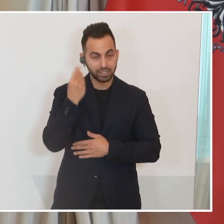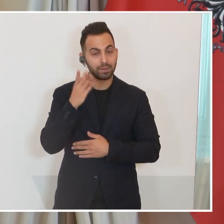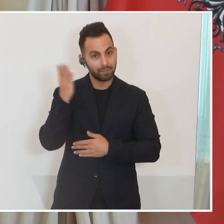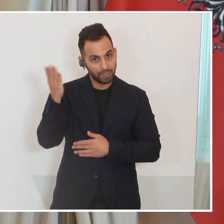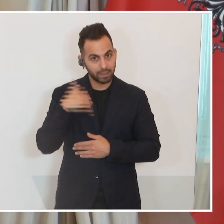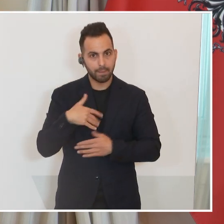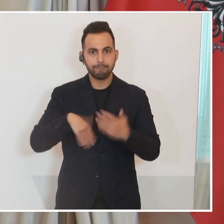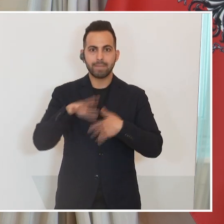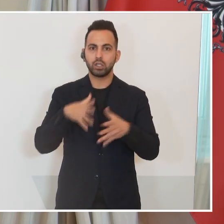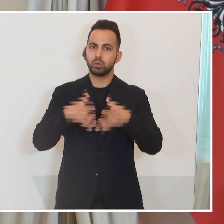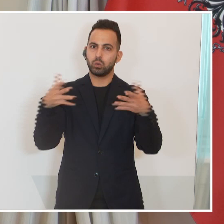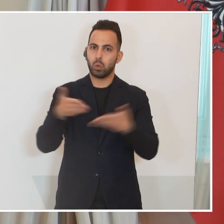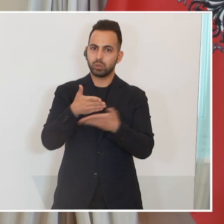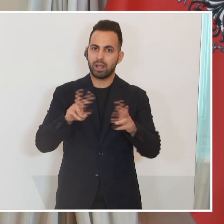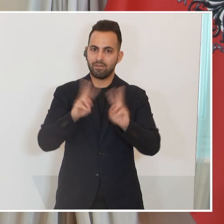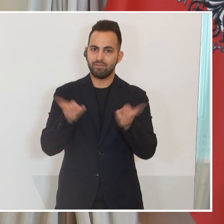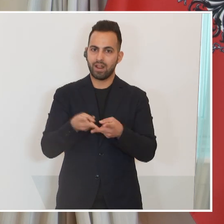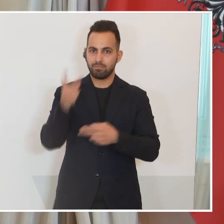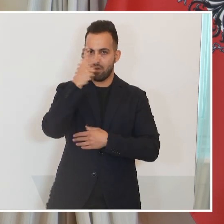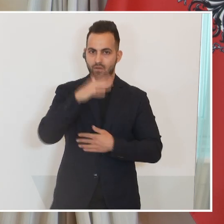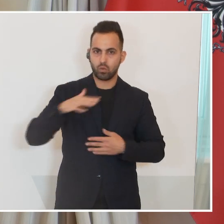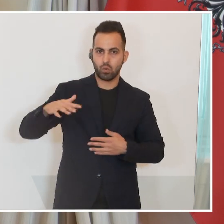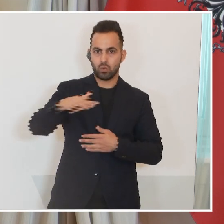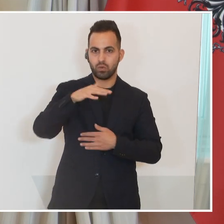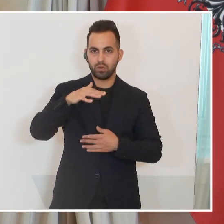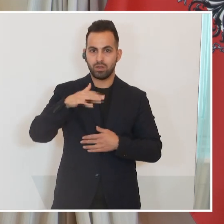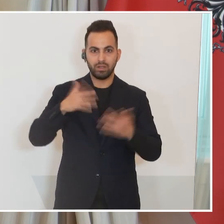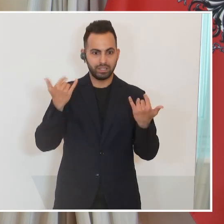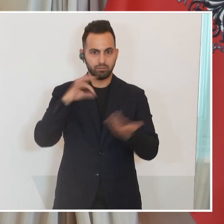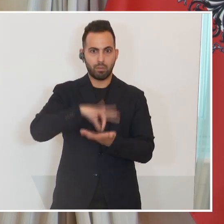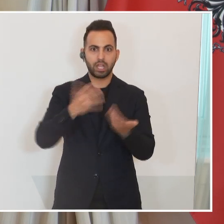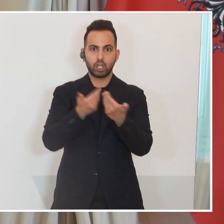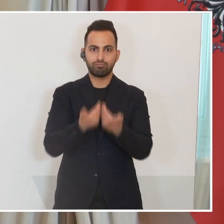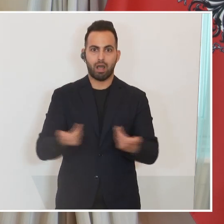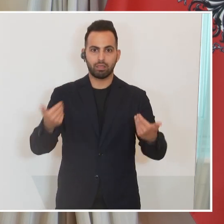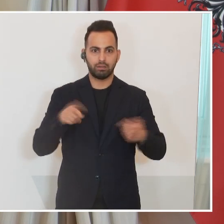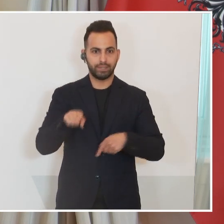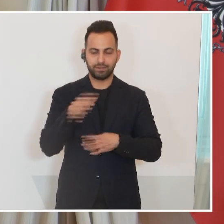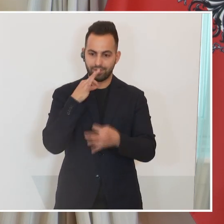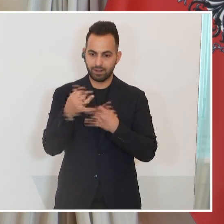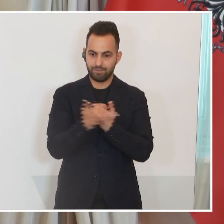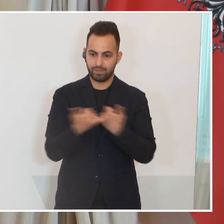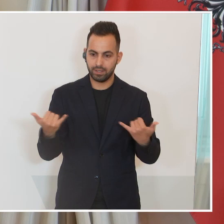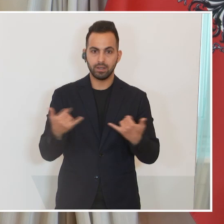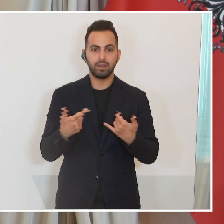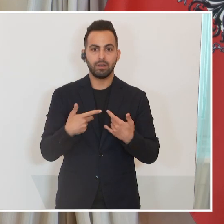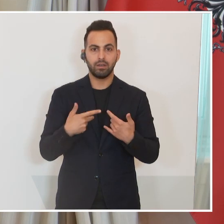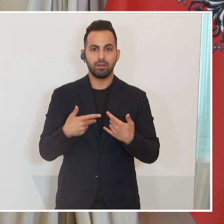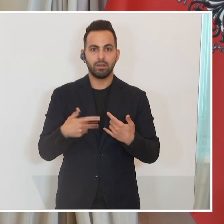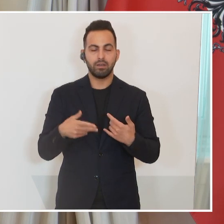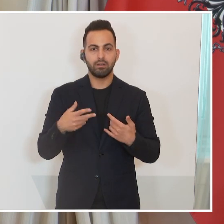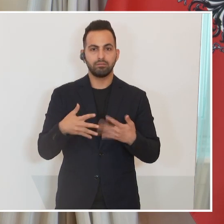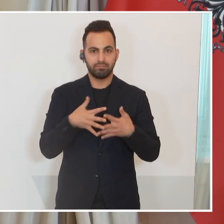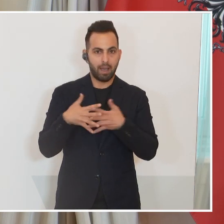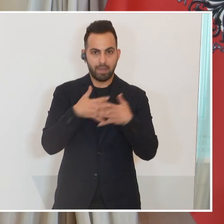dass ja ein Großteil der Weltbevölkerung ja gespalten ist in dieser Frage. Die Position der Vereinigten Staaten, die